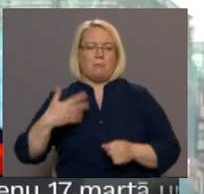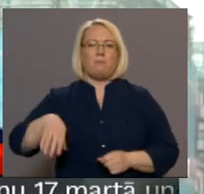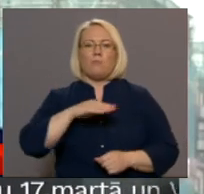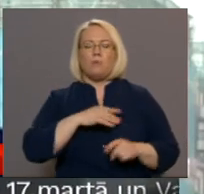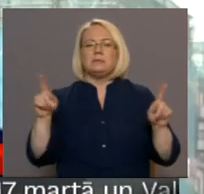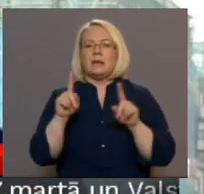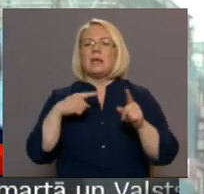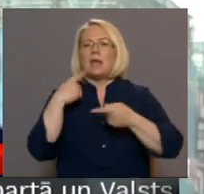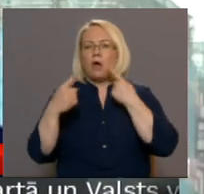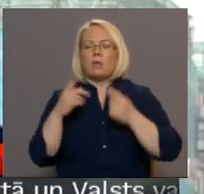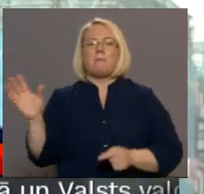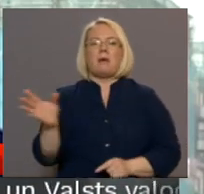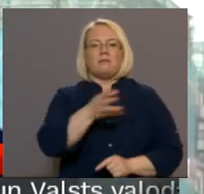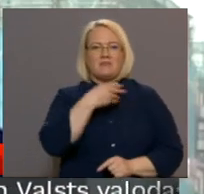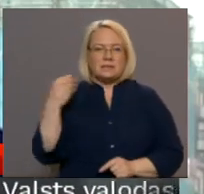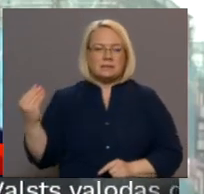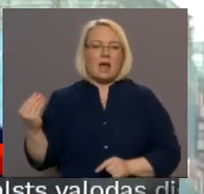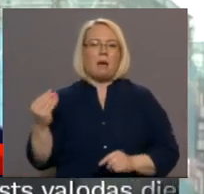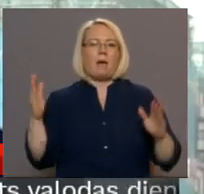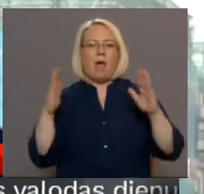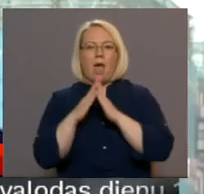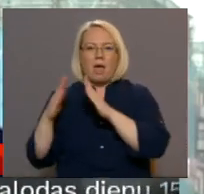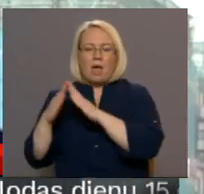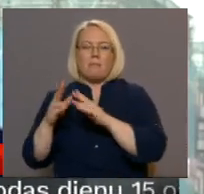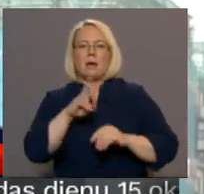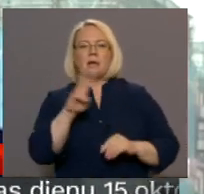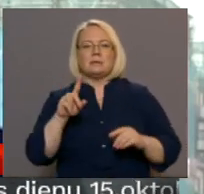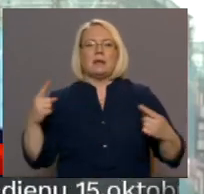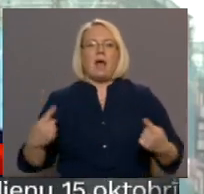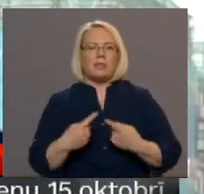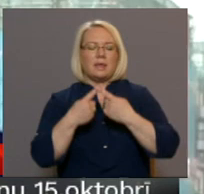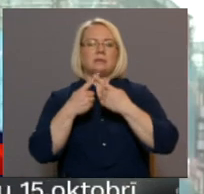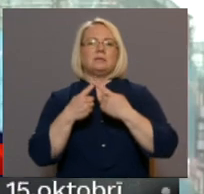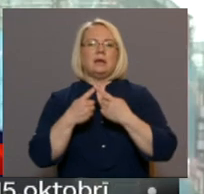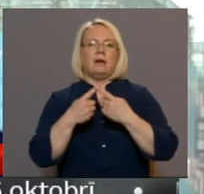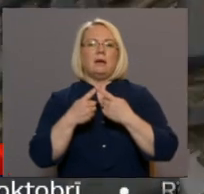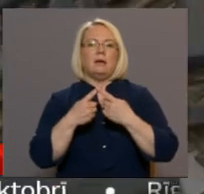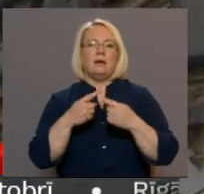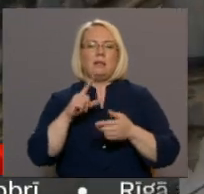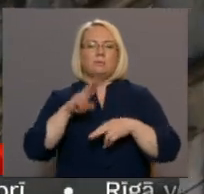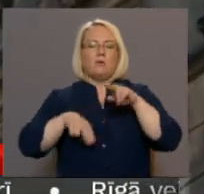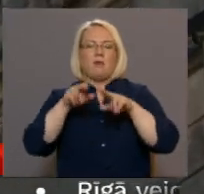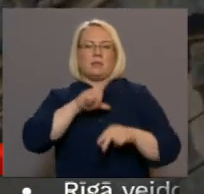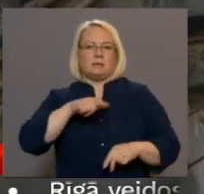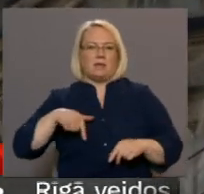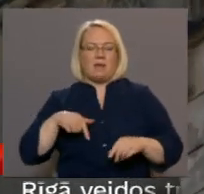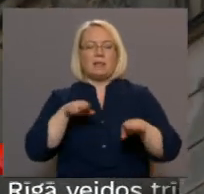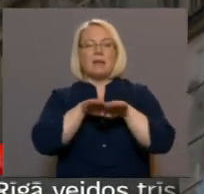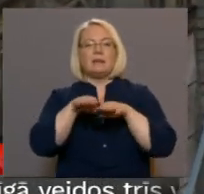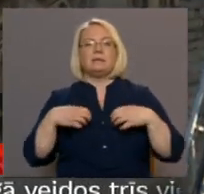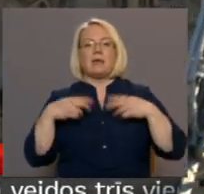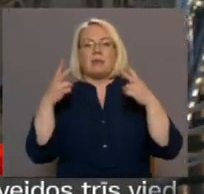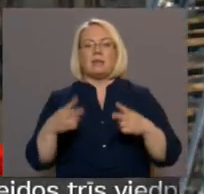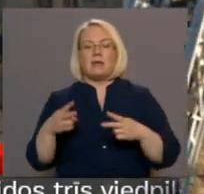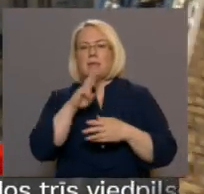ir jārunā par visām ēkām, kas ir attiecīgi uztaupas Latvijā. Lai līdzīga traģēdija